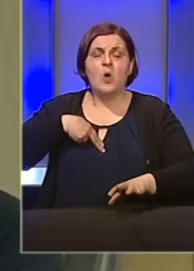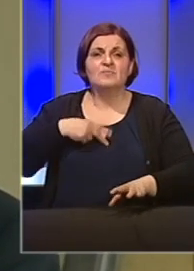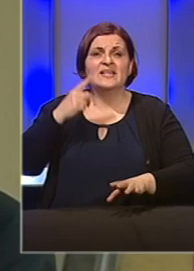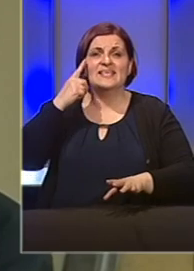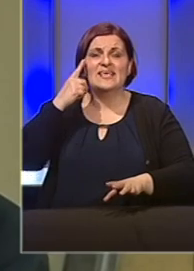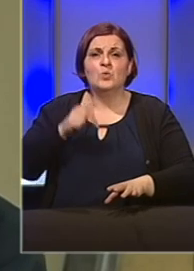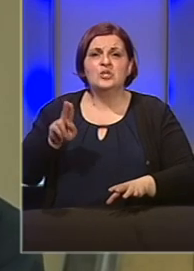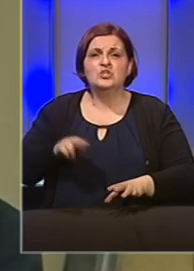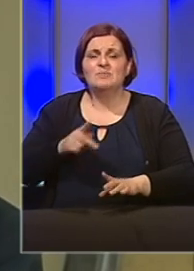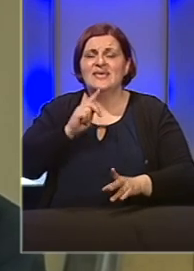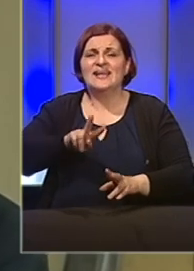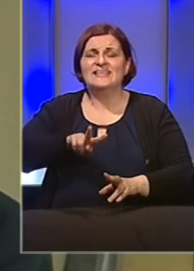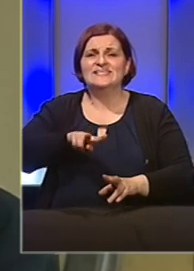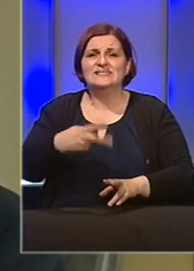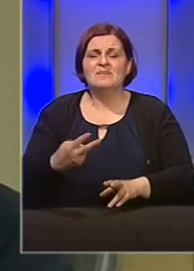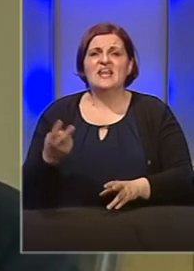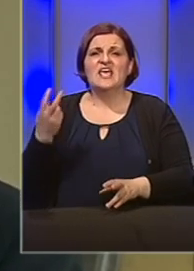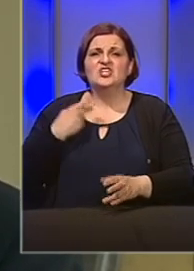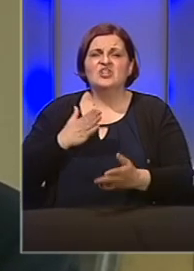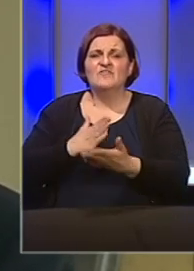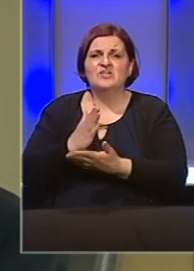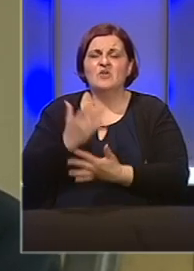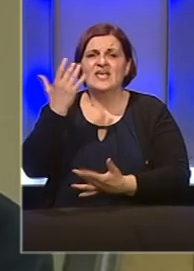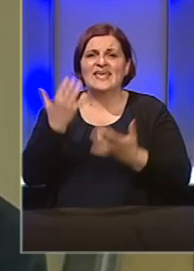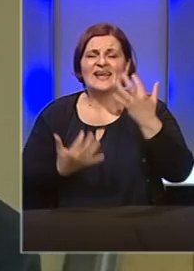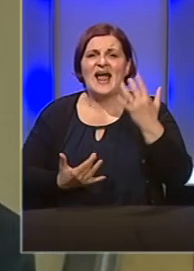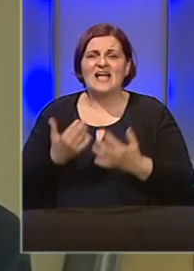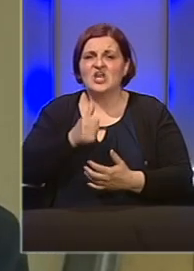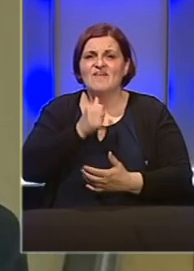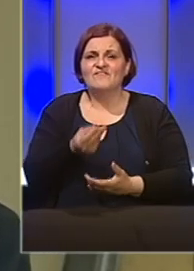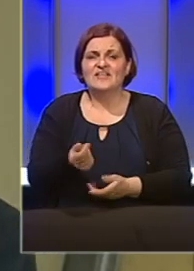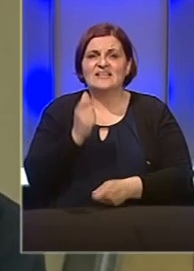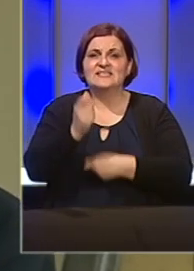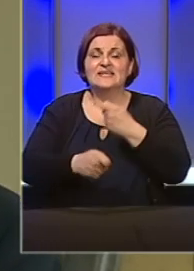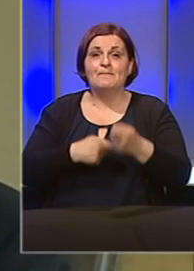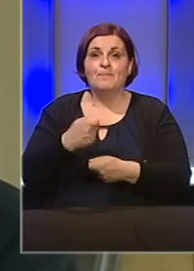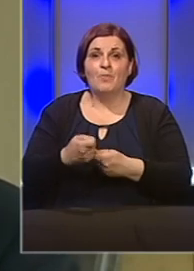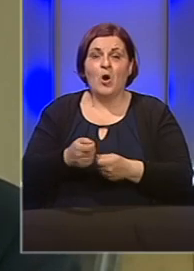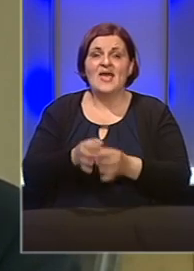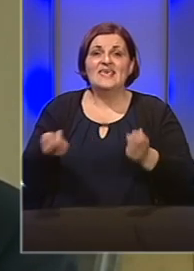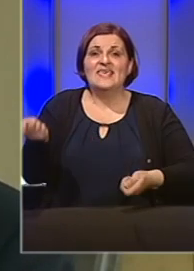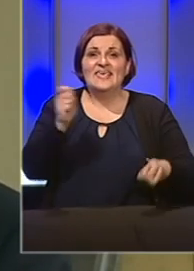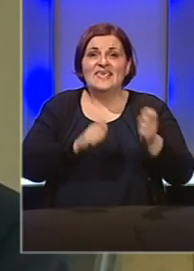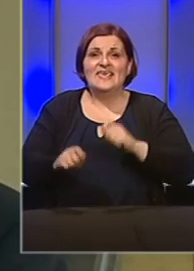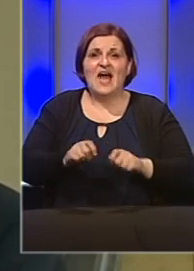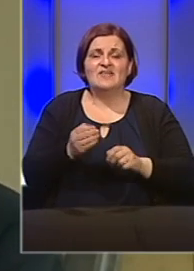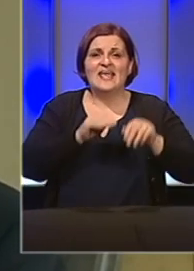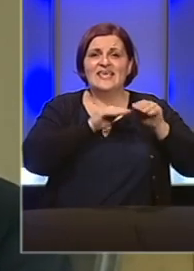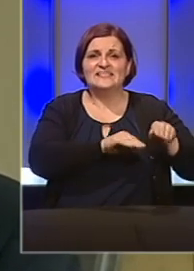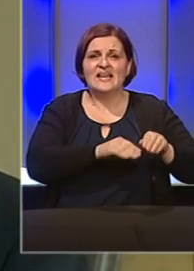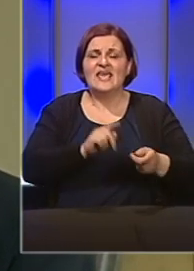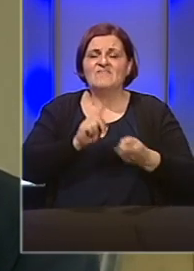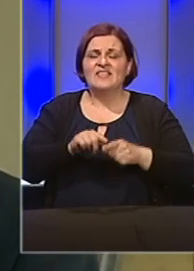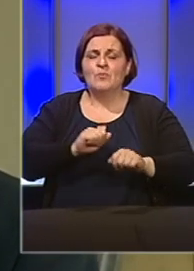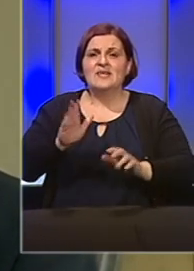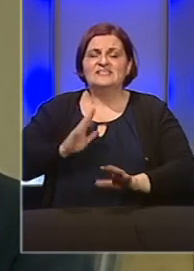smislu suspenzije ili smjene šefa sektora za račovonsveno-finansijske poslove, javne nabavke i skladištenje, Federalne